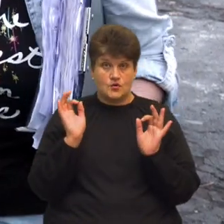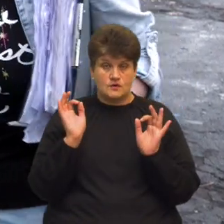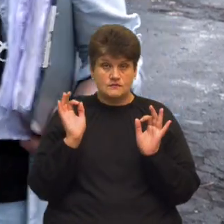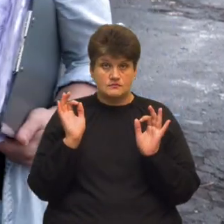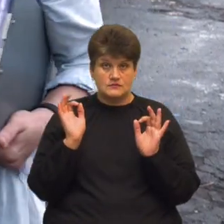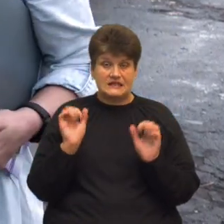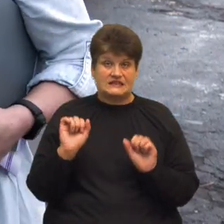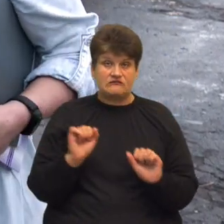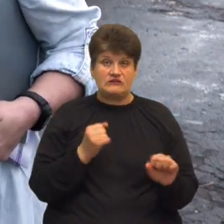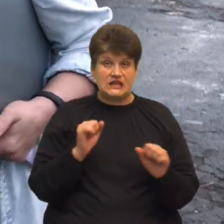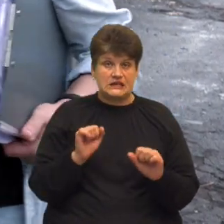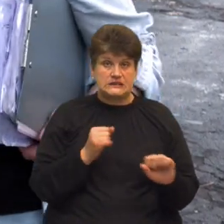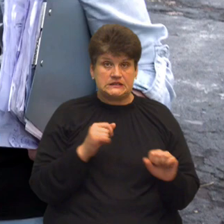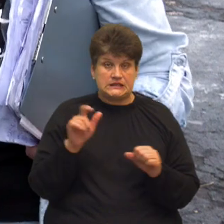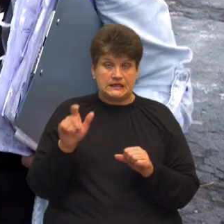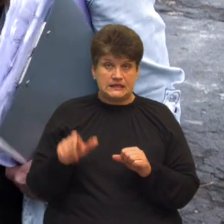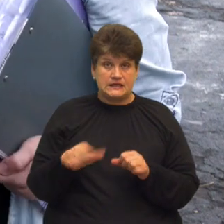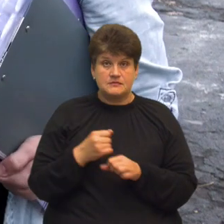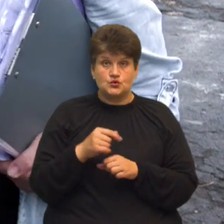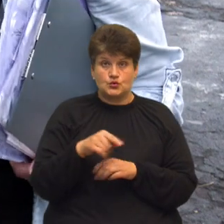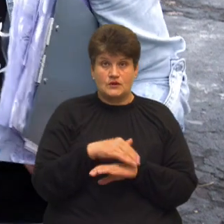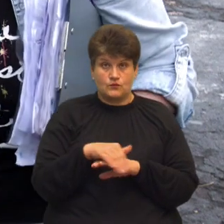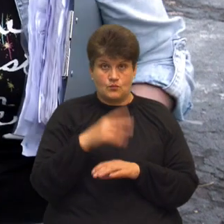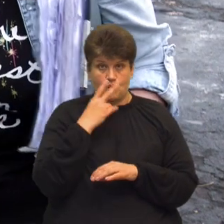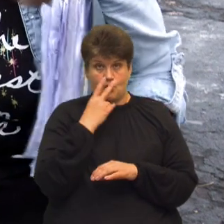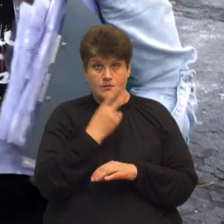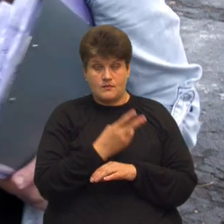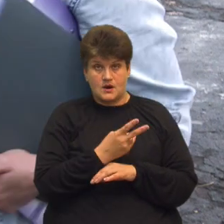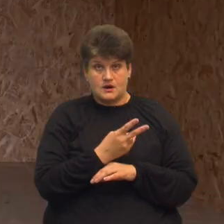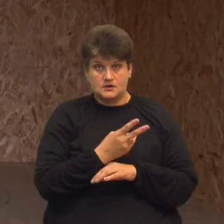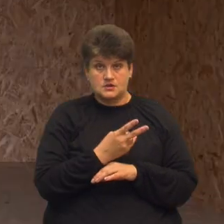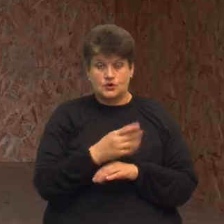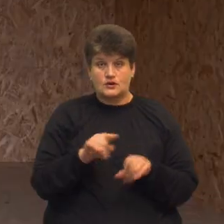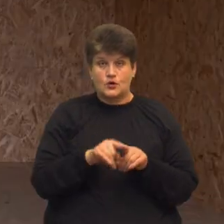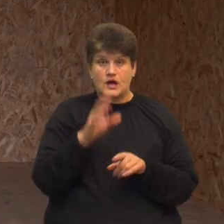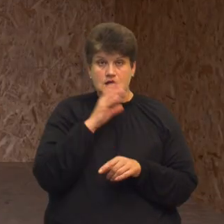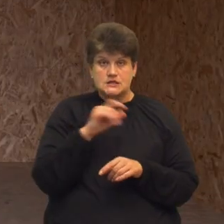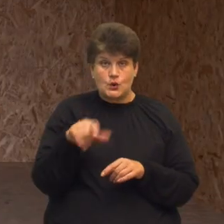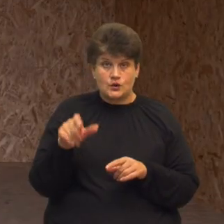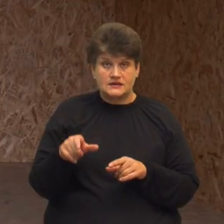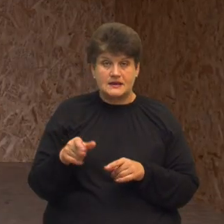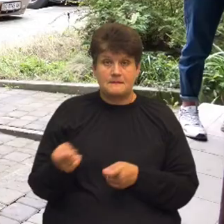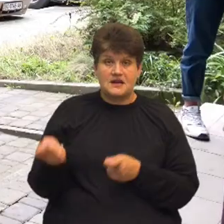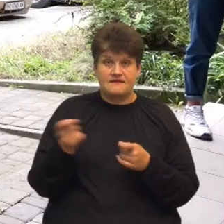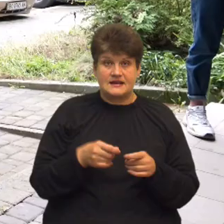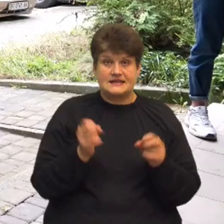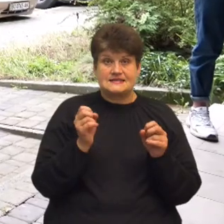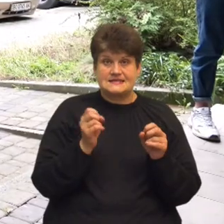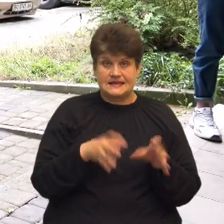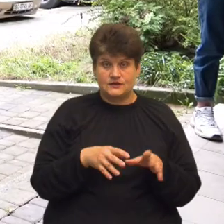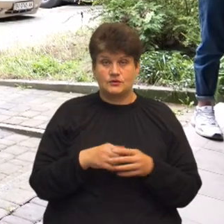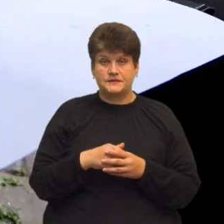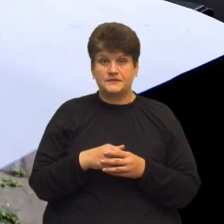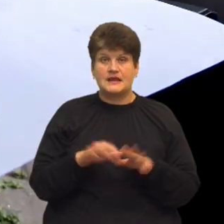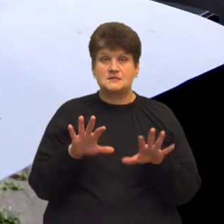Звірник, який працює тут на вулиці, побачив, що кратькома, як злодії, привезли, скинули до допомогою техніки. На місце